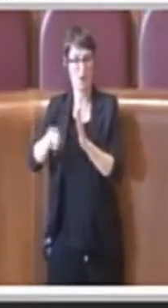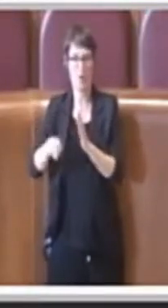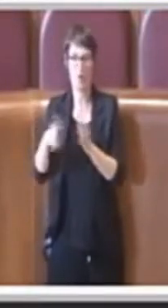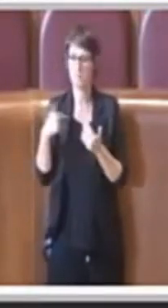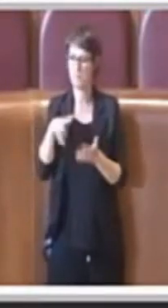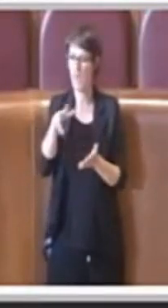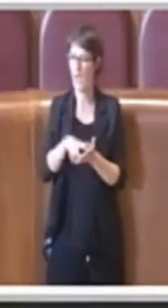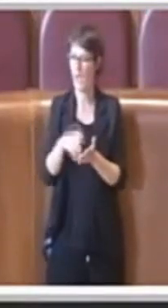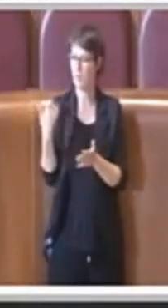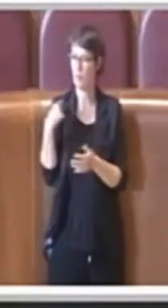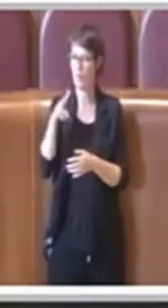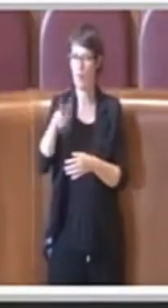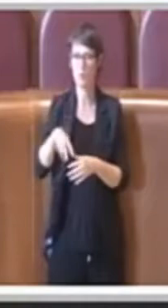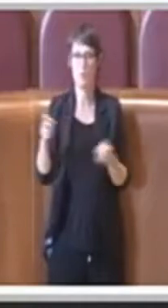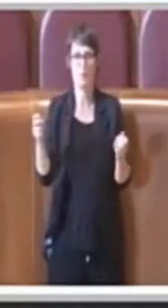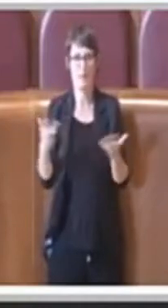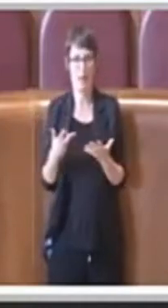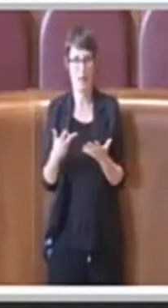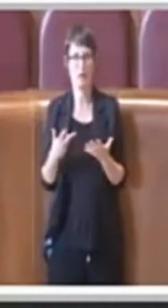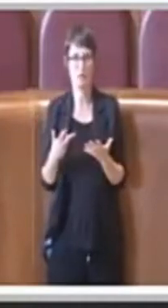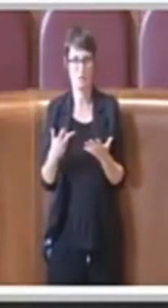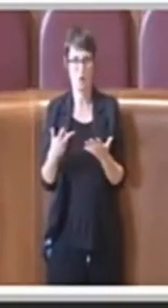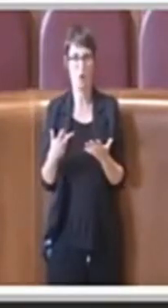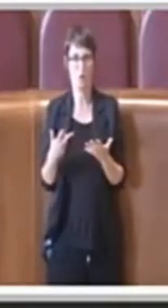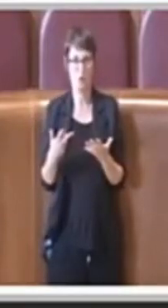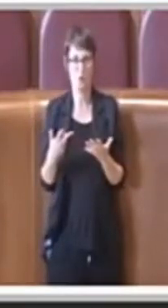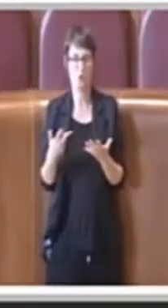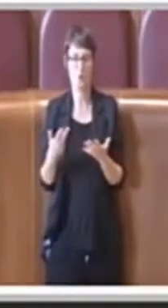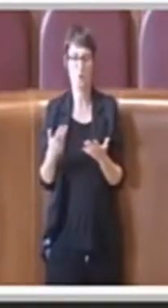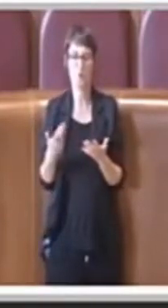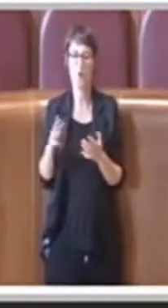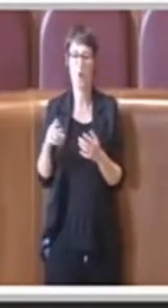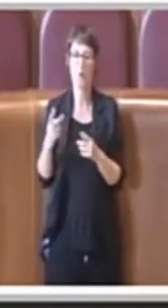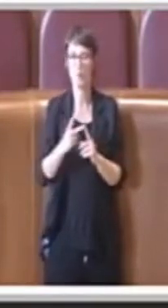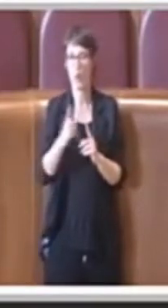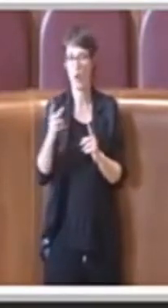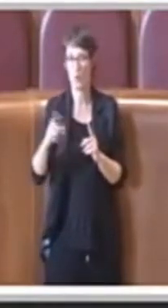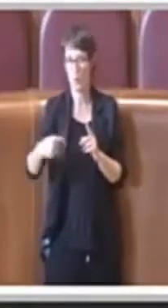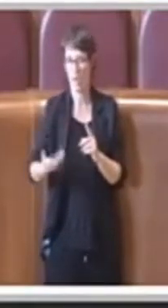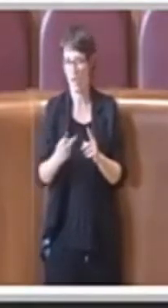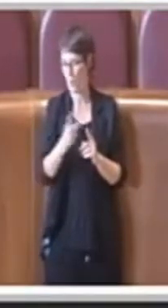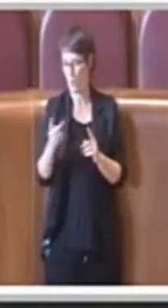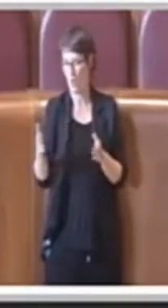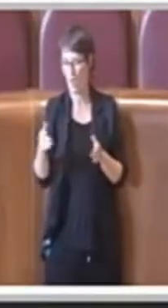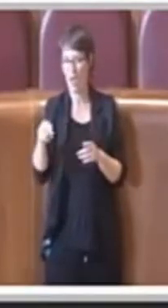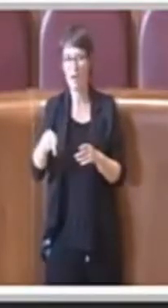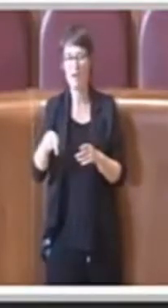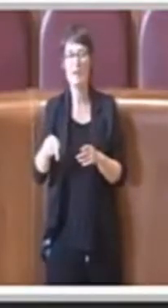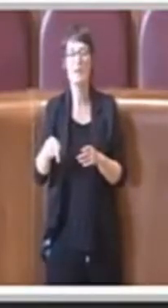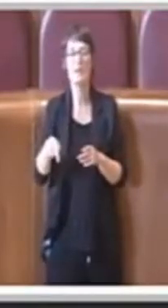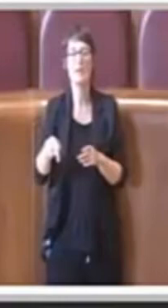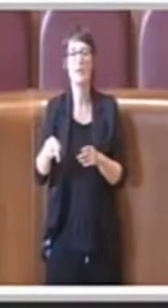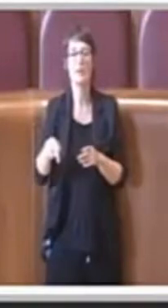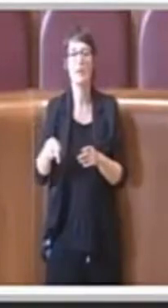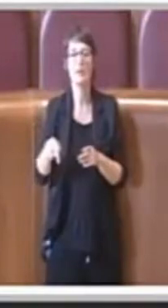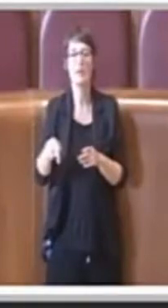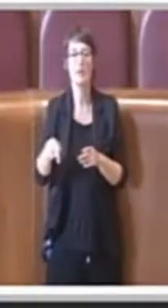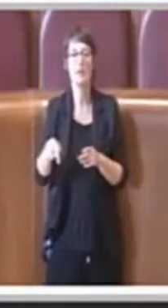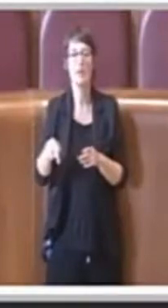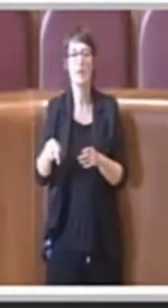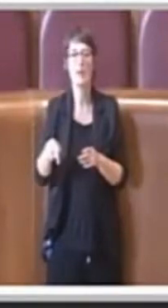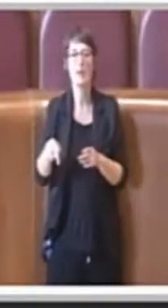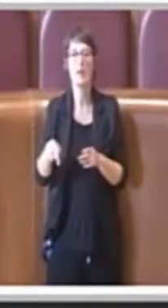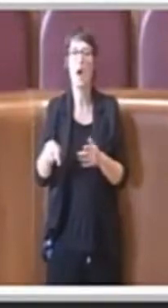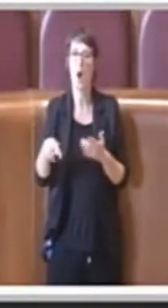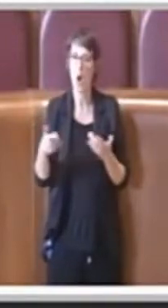2018, nel corso poi dei due anni seguenti abbiamo approvato delle modifiche,